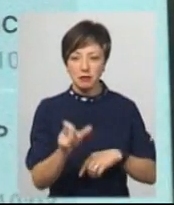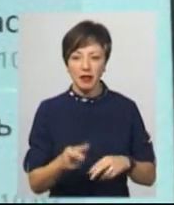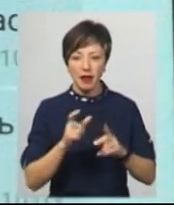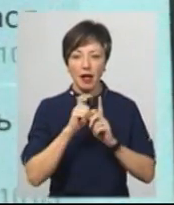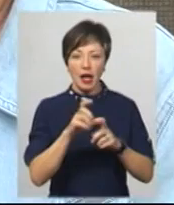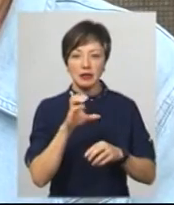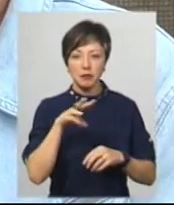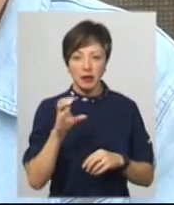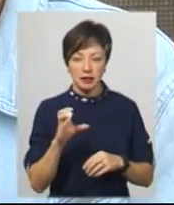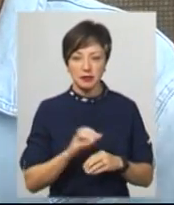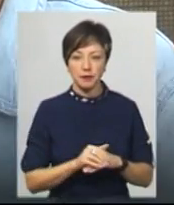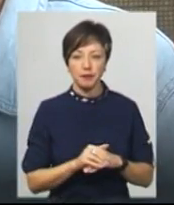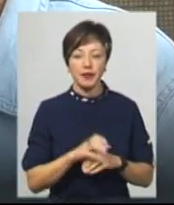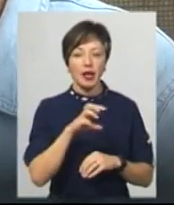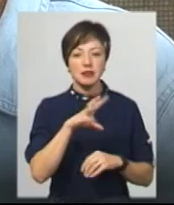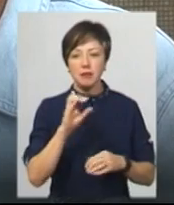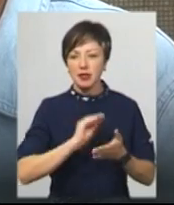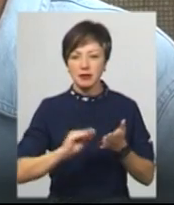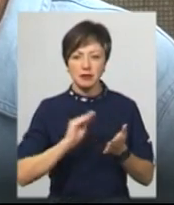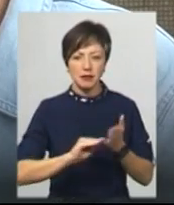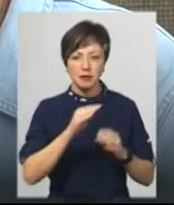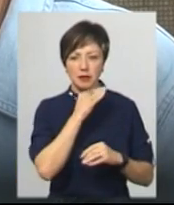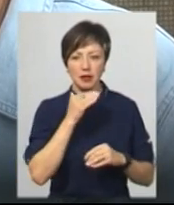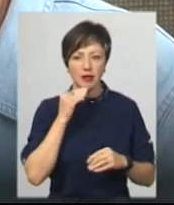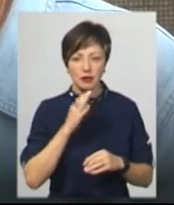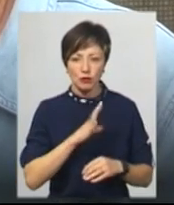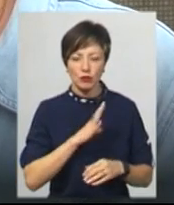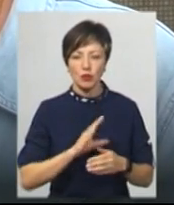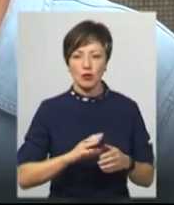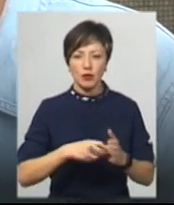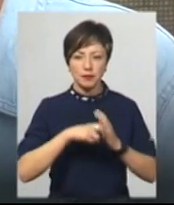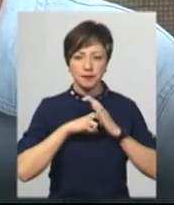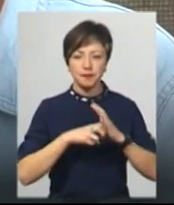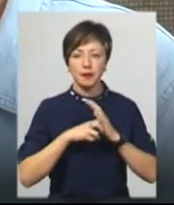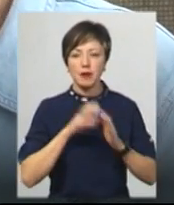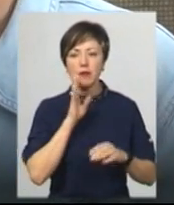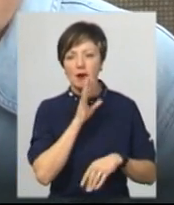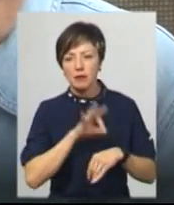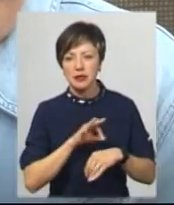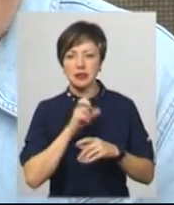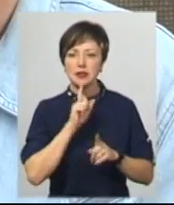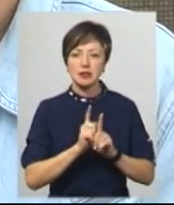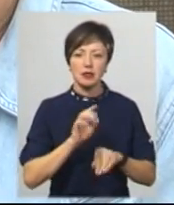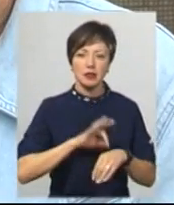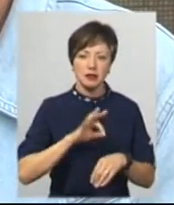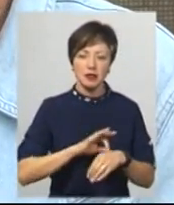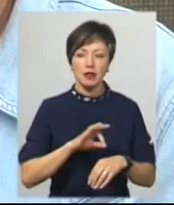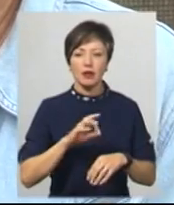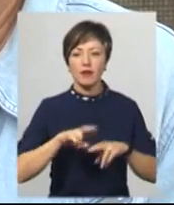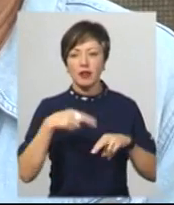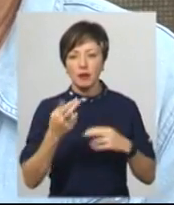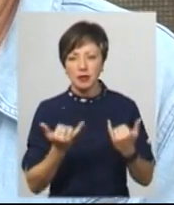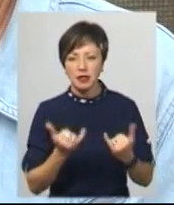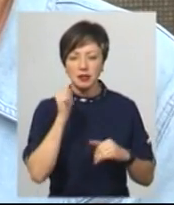смс-повідомленнями. СМС-ки, вона дуже багато смс-ок писала. То мама слаба, то сестра слаба, то віддам